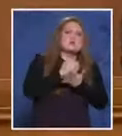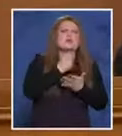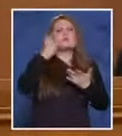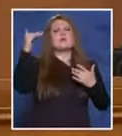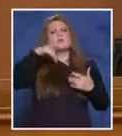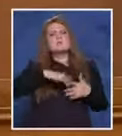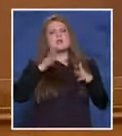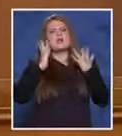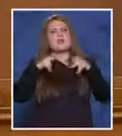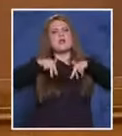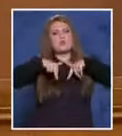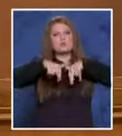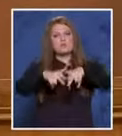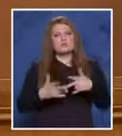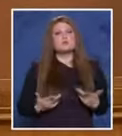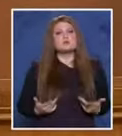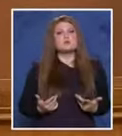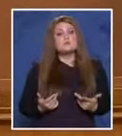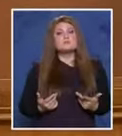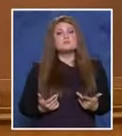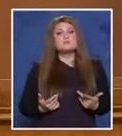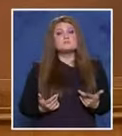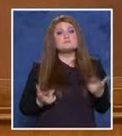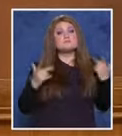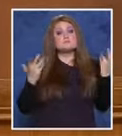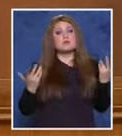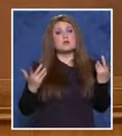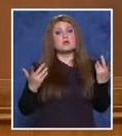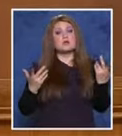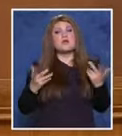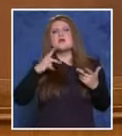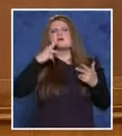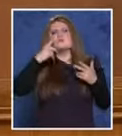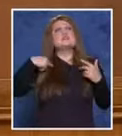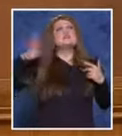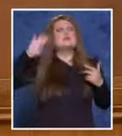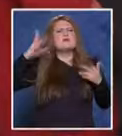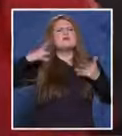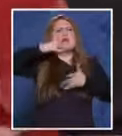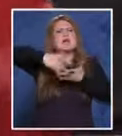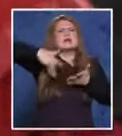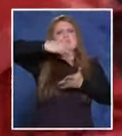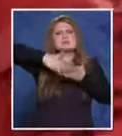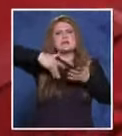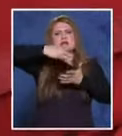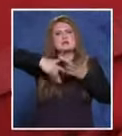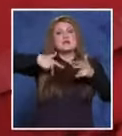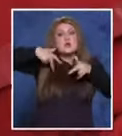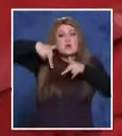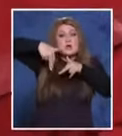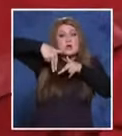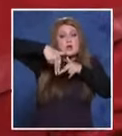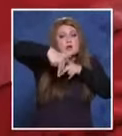отивате, какво те носили в ръце и как са били облечени. Веднага ли го видяхте? Казваме е лизачката. И аз с няколко крачки отивам